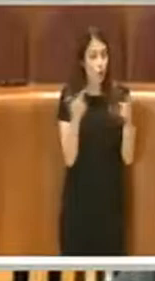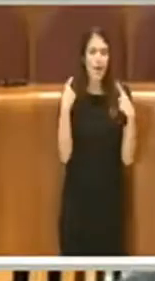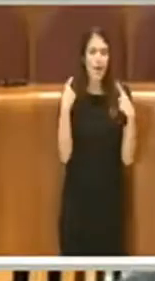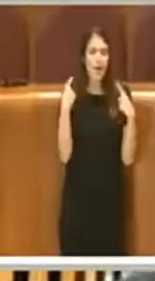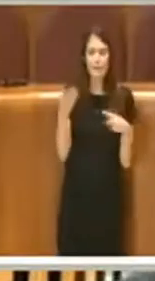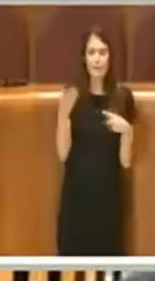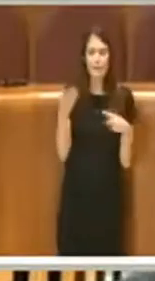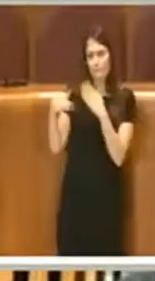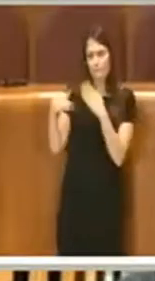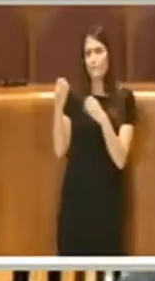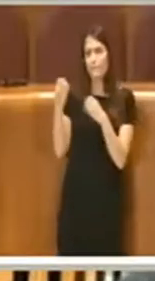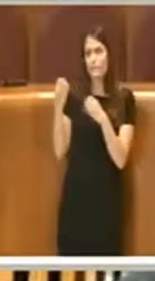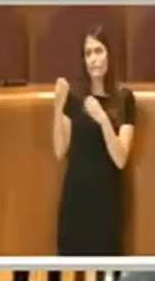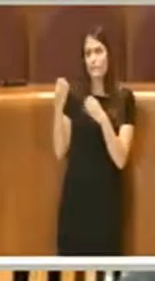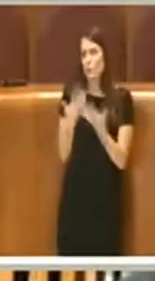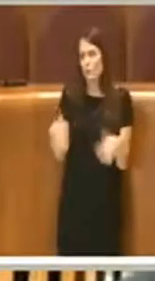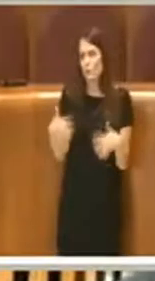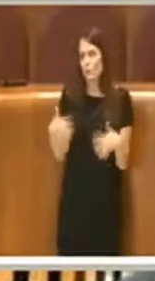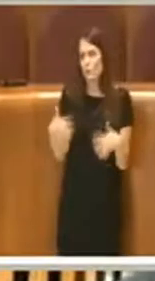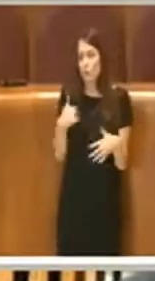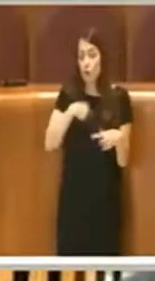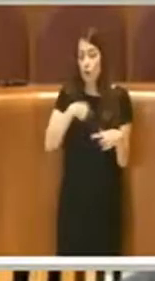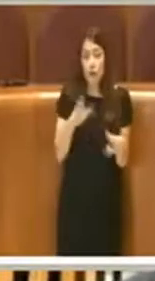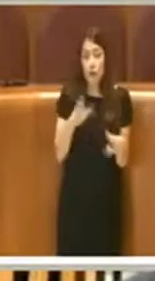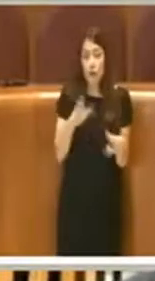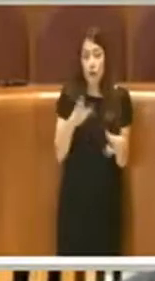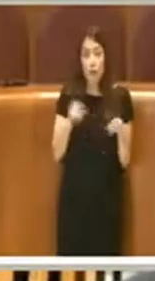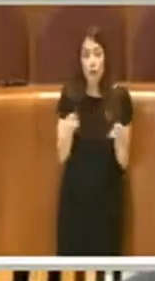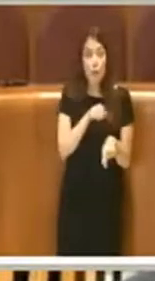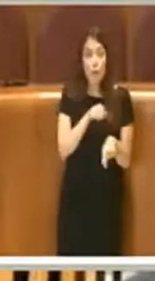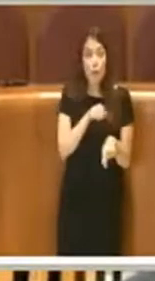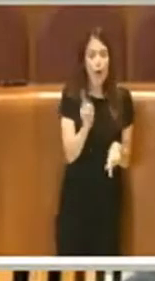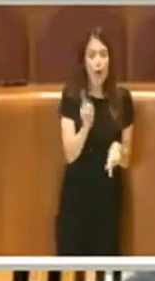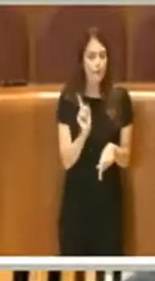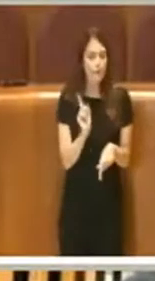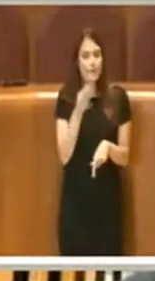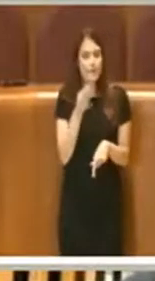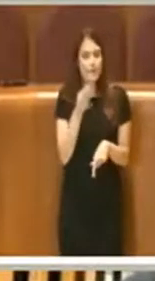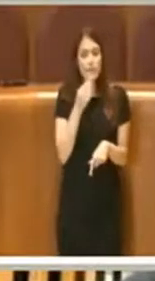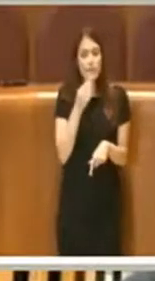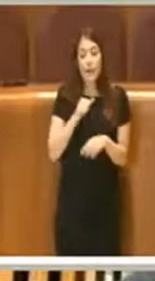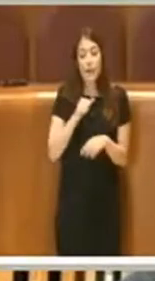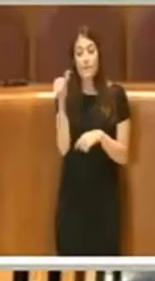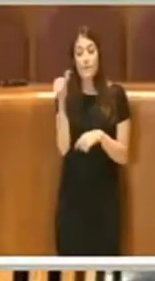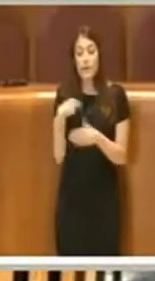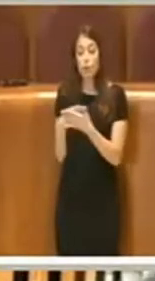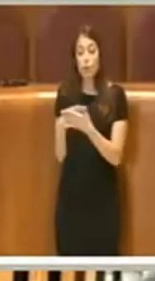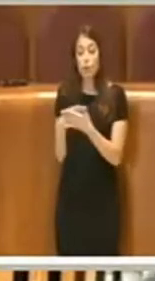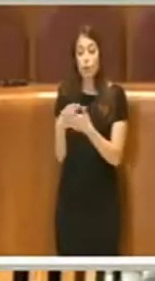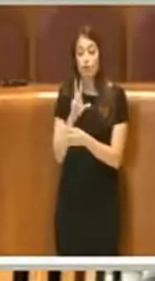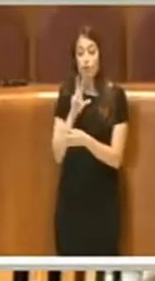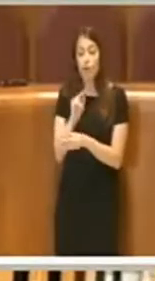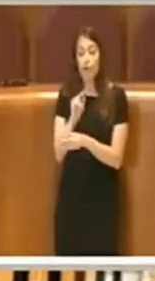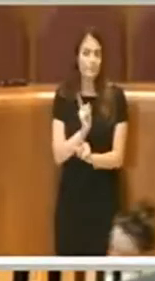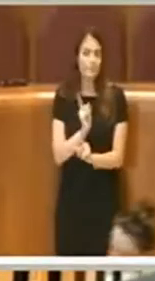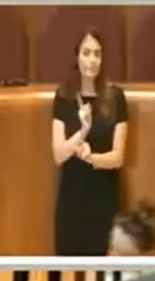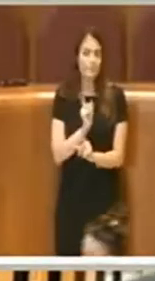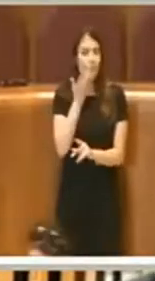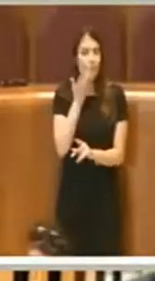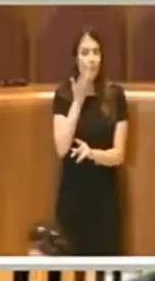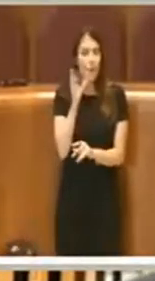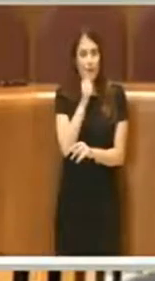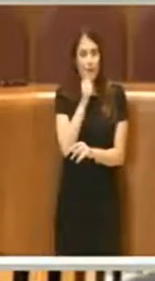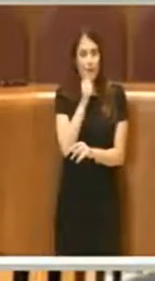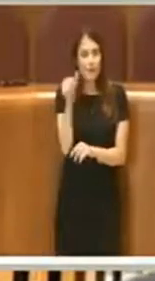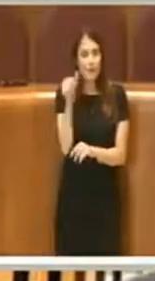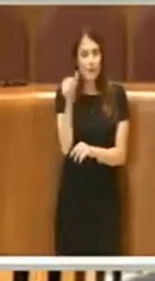è quello che è avvenuto in passato e che non vogliamo ripetere. Motivo per cui prima di parlare di progetti vogliamo verificare che questi siano realizzabili,